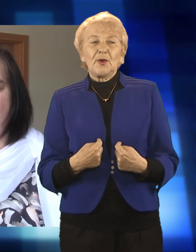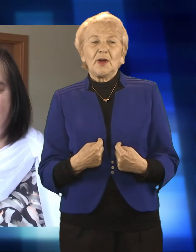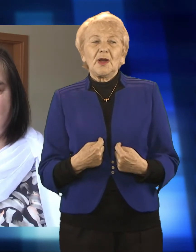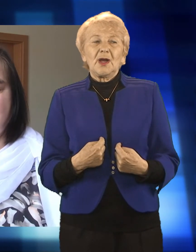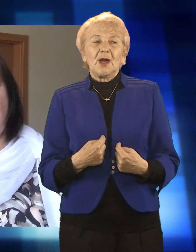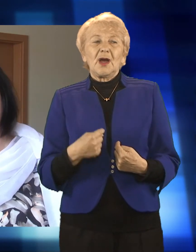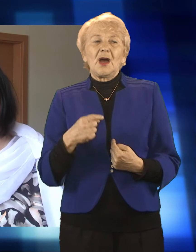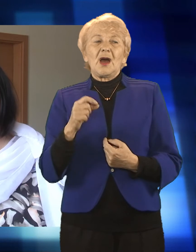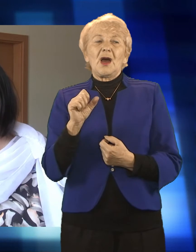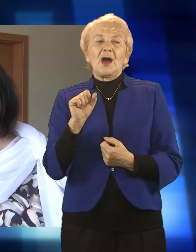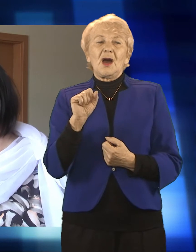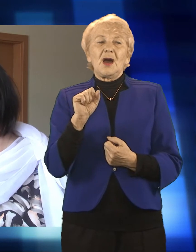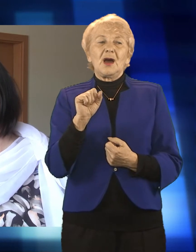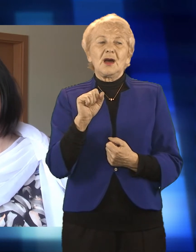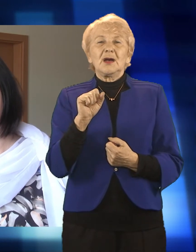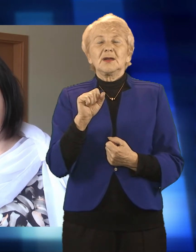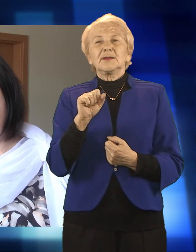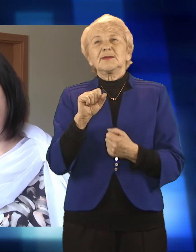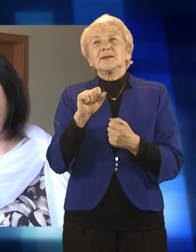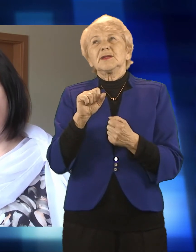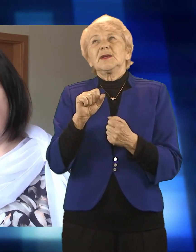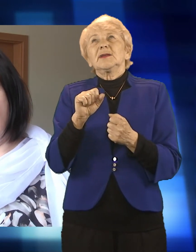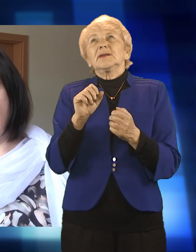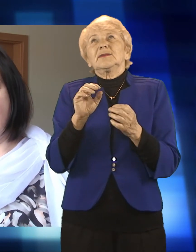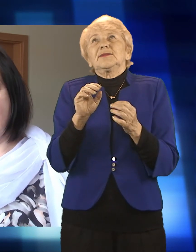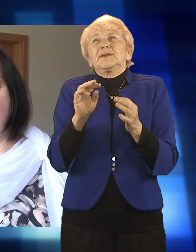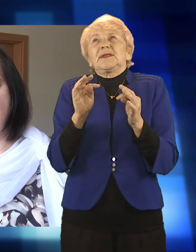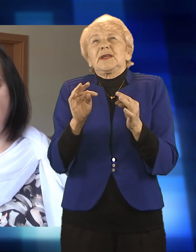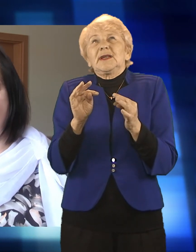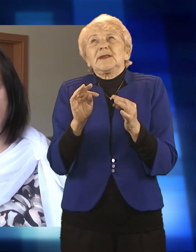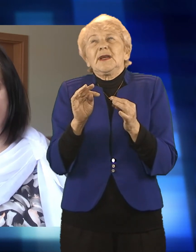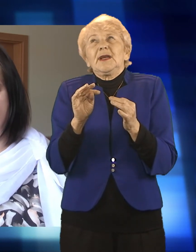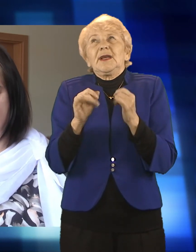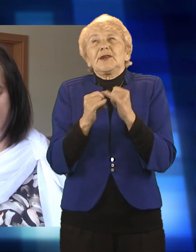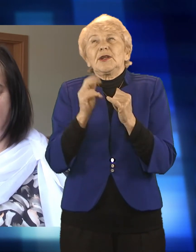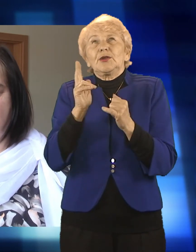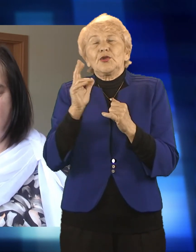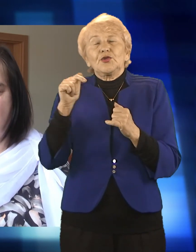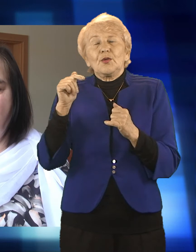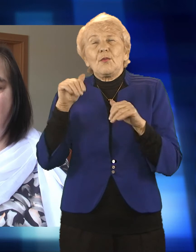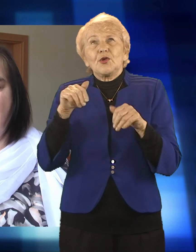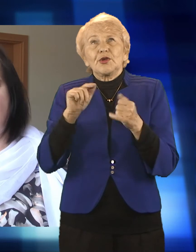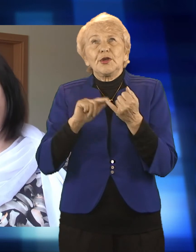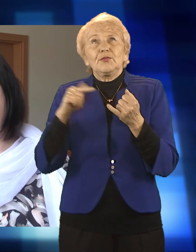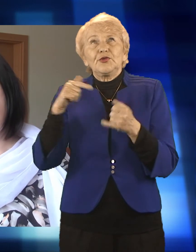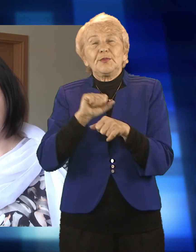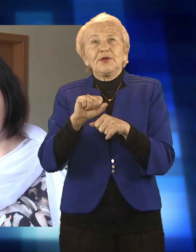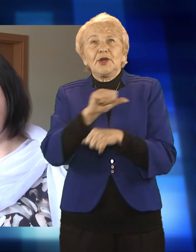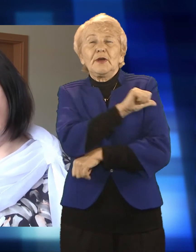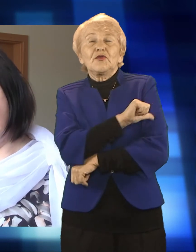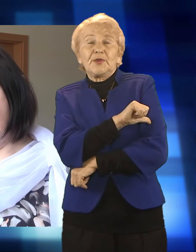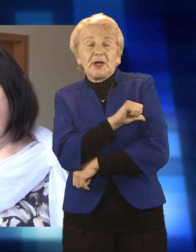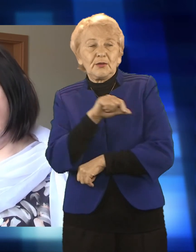że większość naszego personelu musiał pozostać w szpitalu, bo to jest szpital jednoimienny, to w sumie